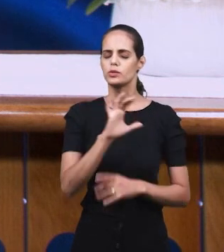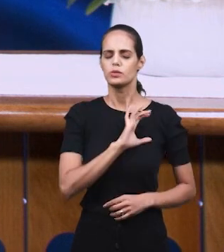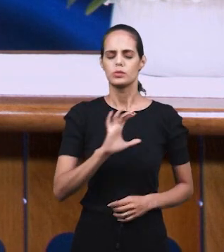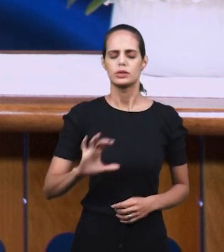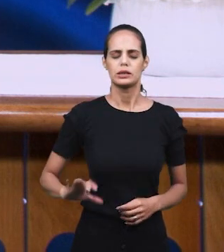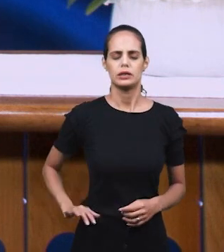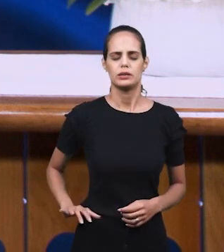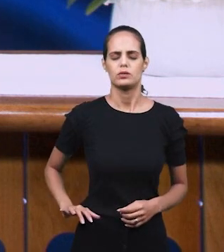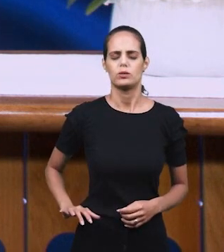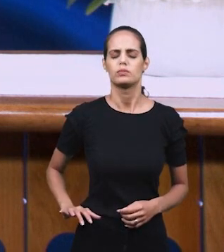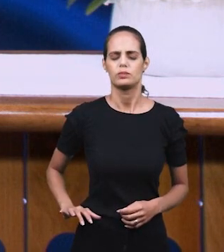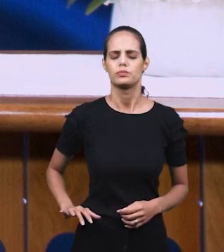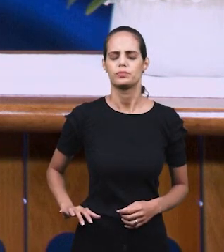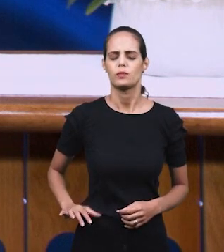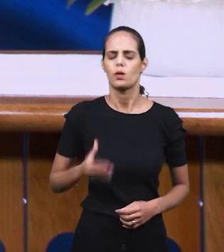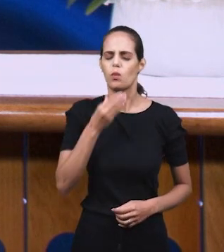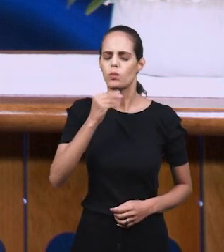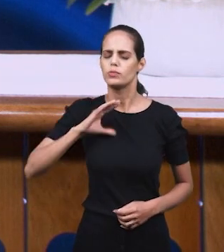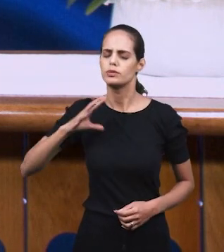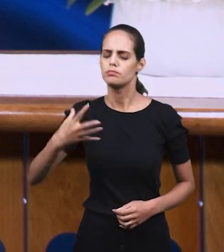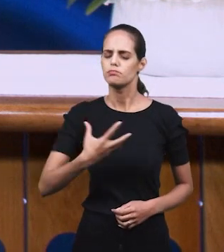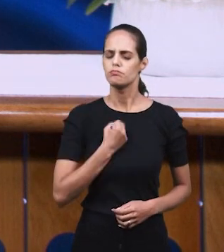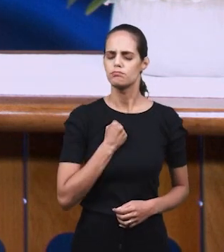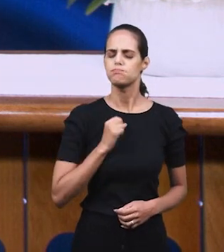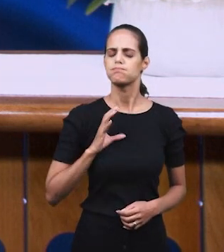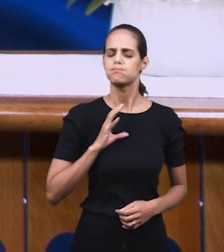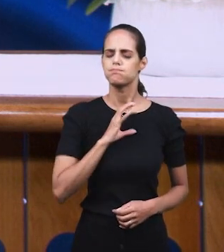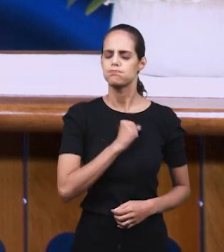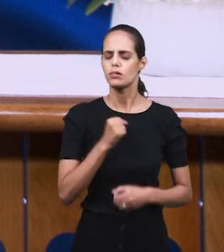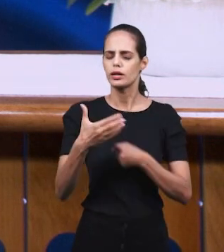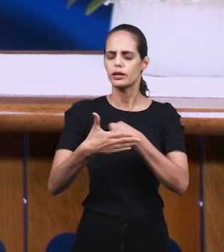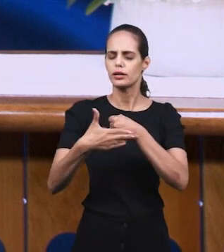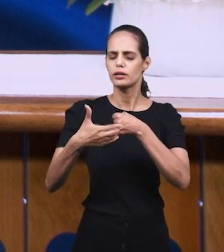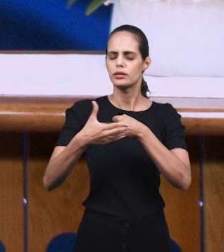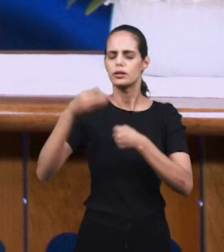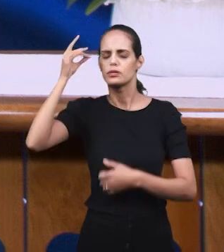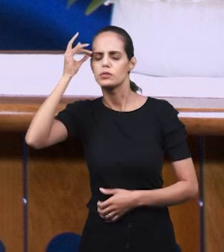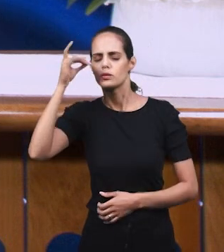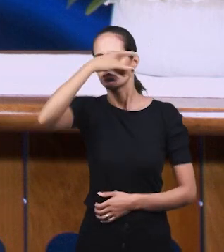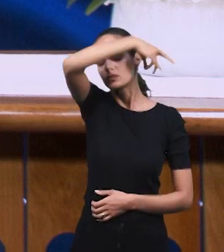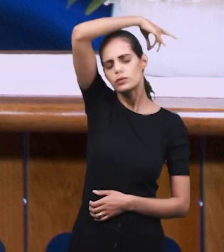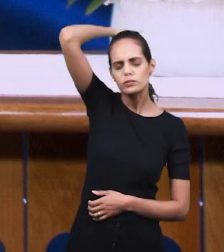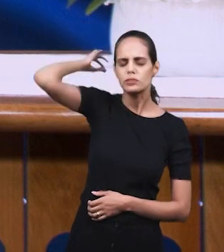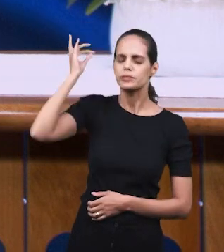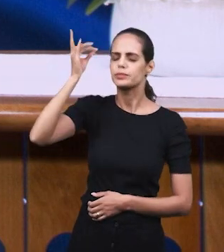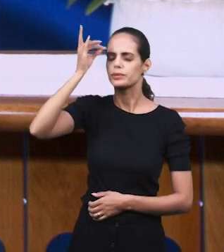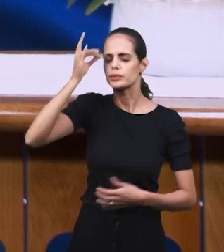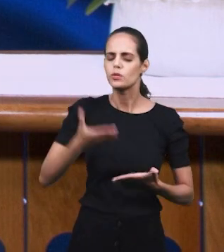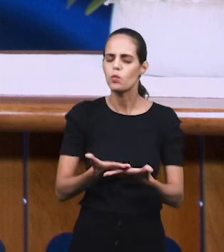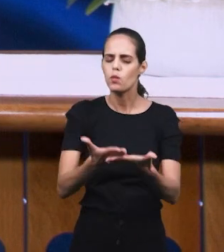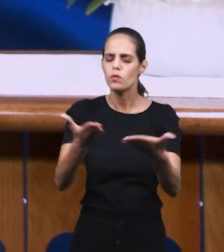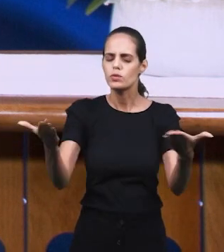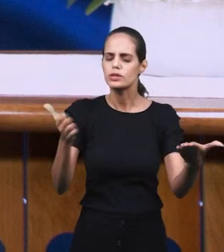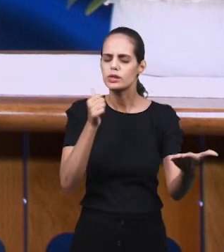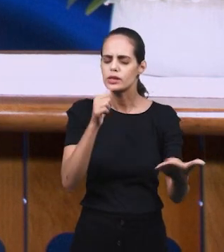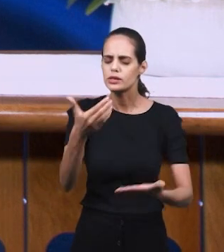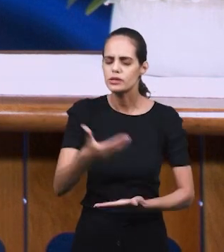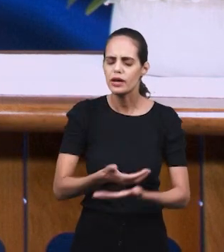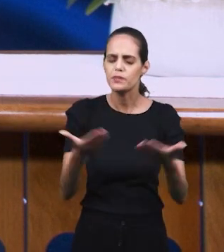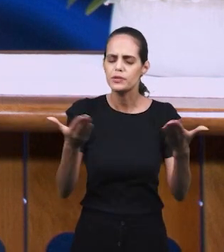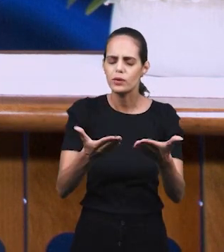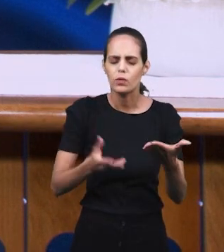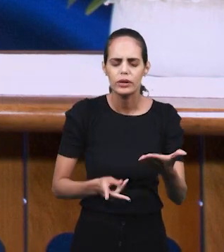Христа, любовь Бога Отца и нежное утешение общения Святого Духа Божия.